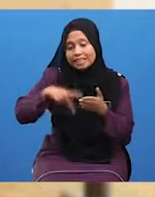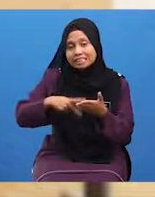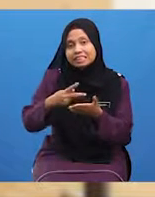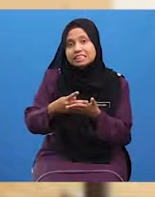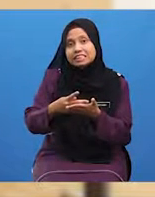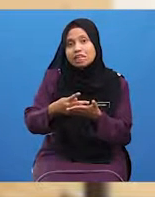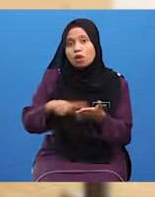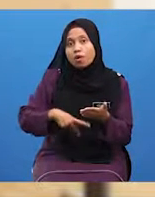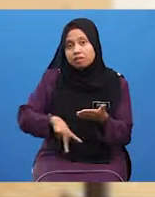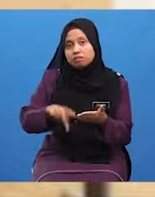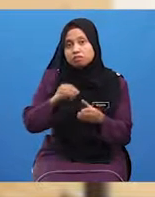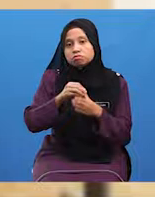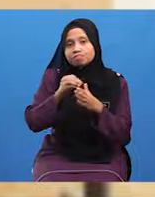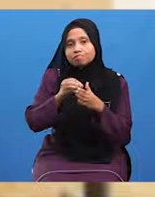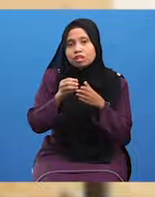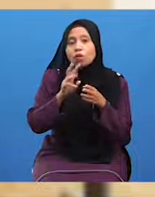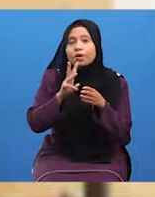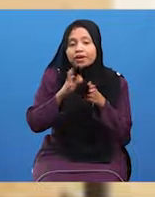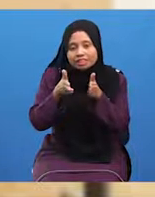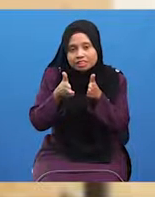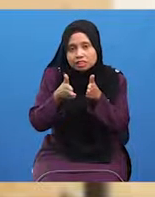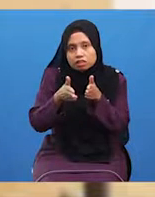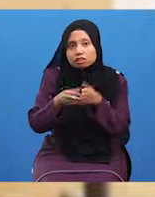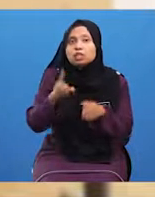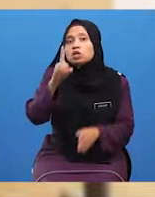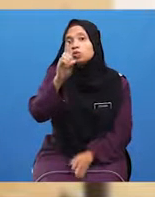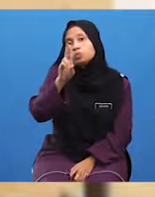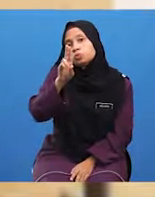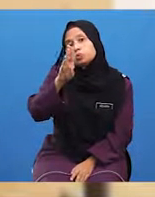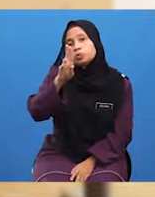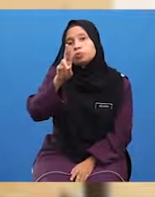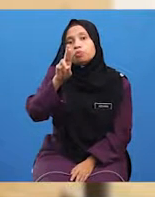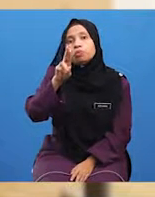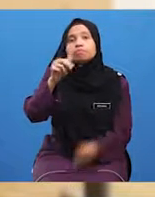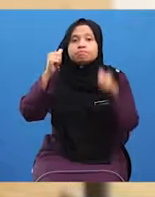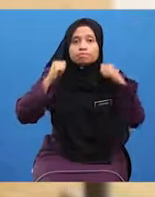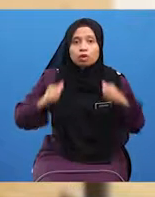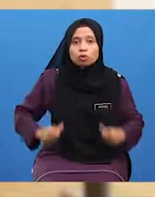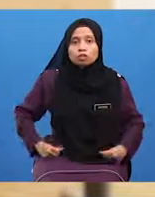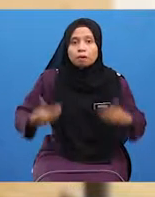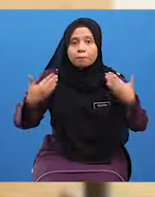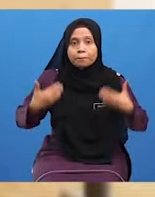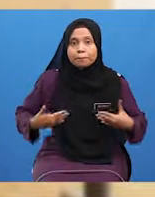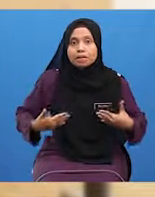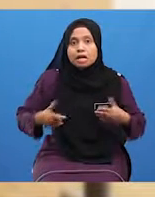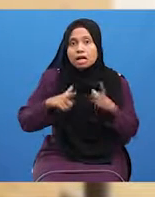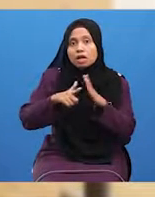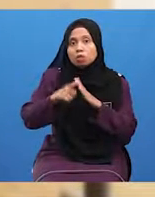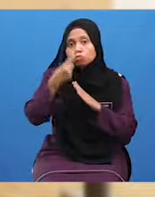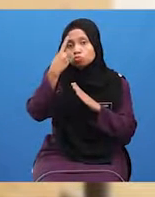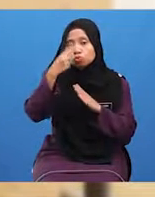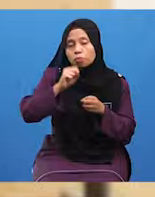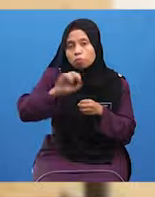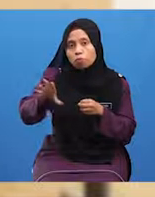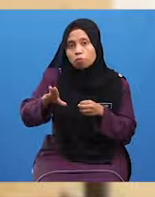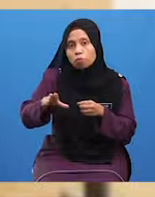atau air kecil Manakala dubur ialah anggota badan kita Laluan untuk